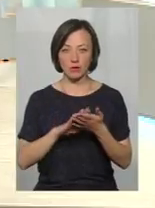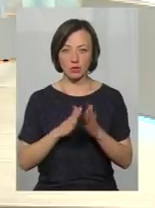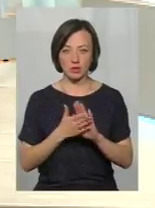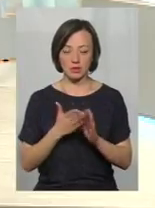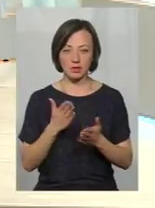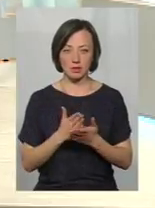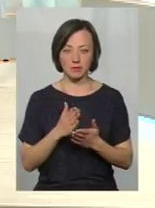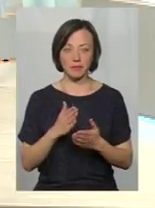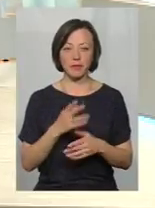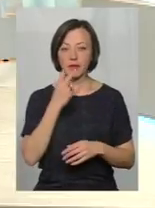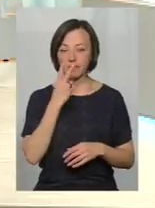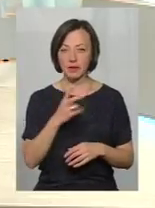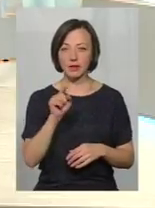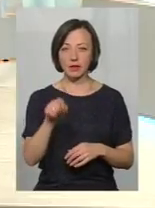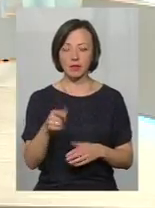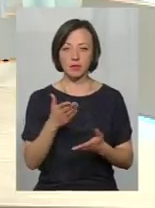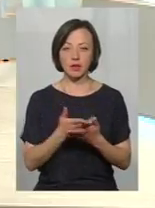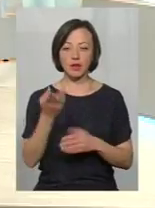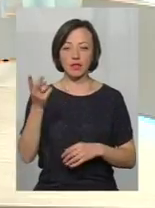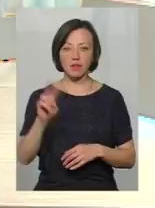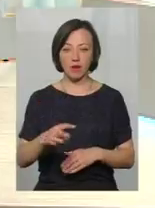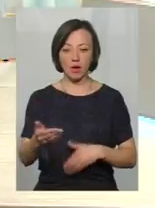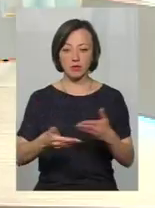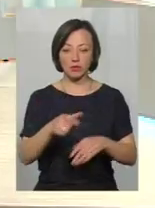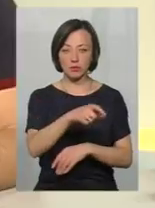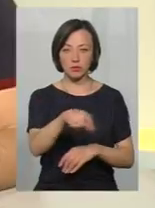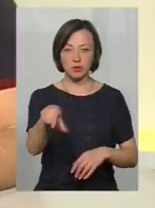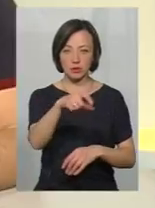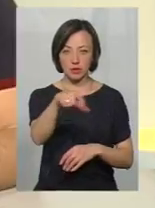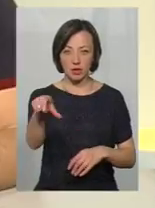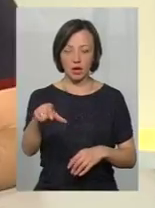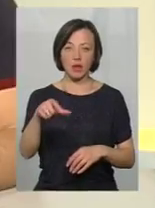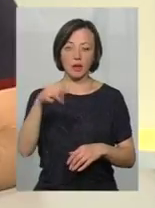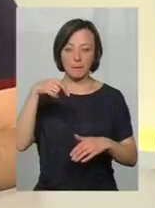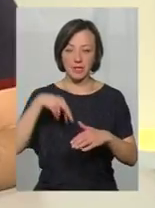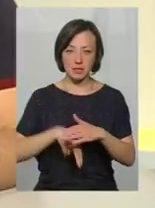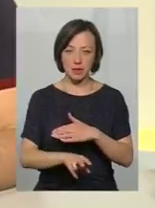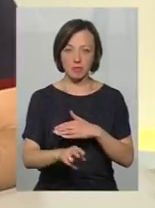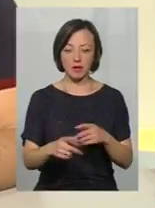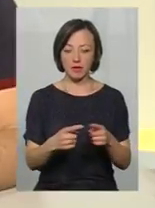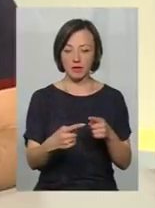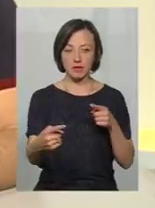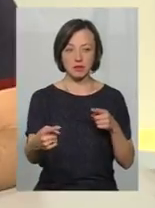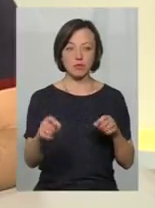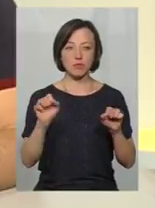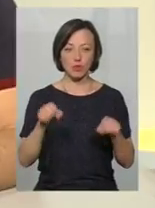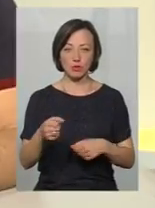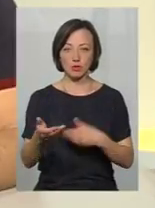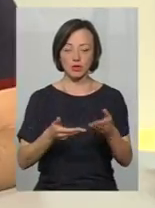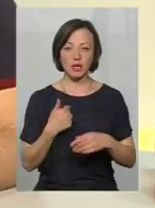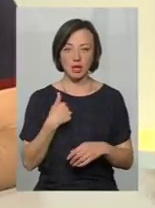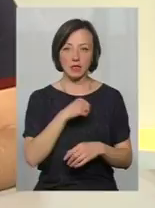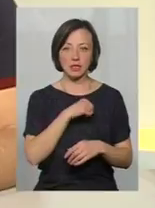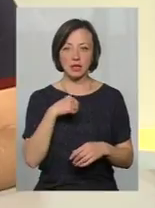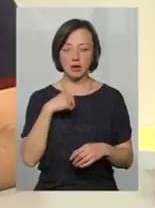дивіться, там є два пішохідних переходи, один підземний, інший нарегульований. Їхня відстаня така велика, можна пройтись. Я сам